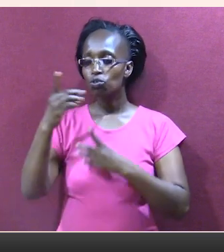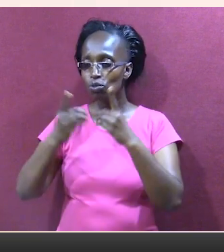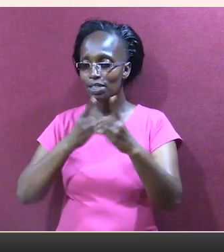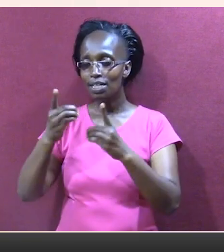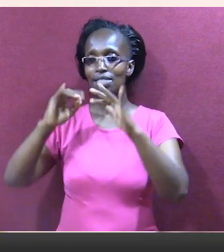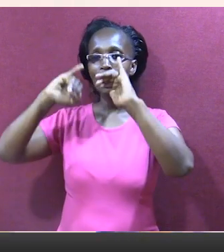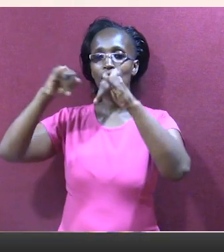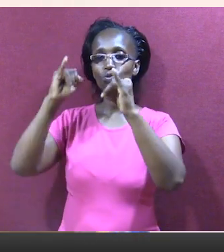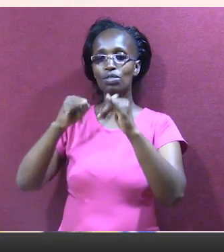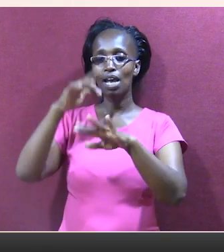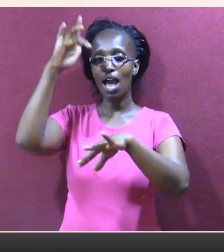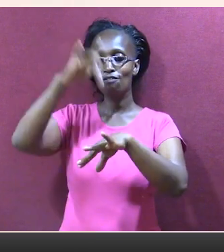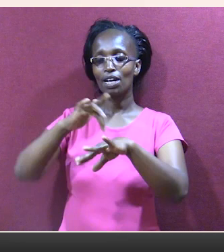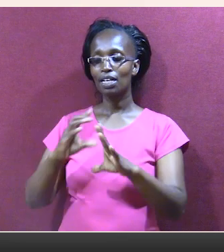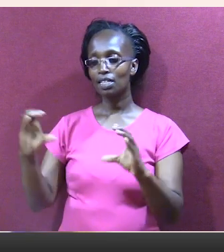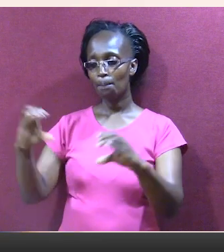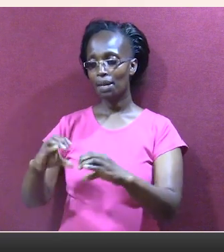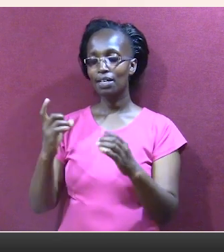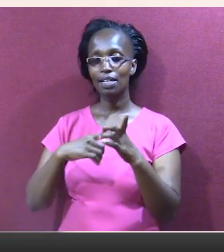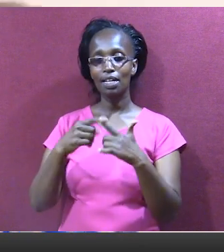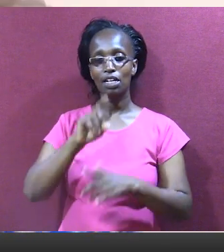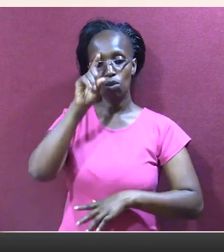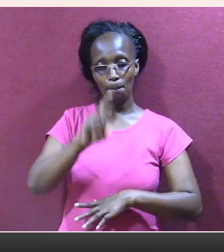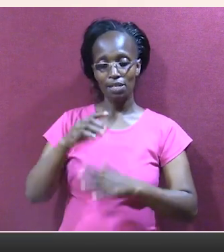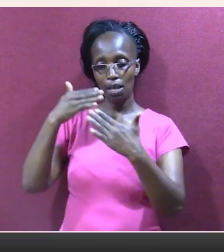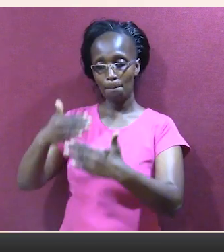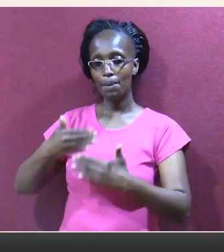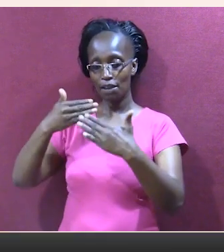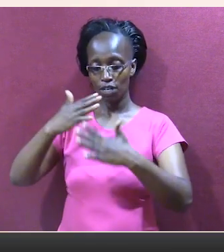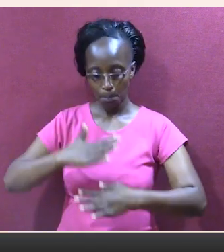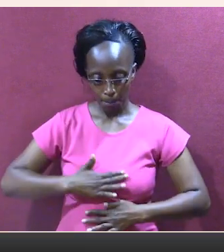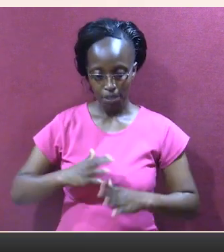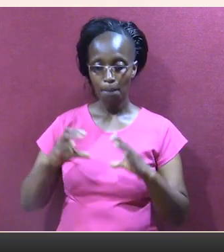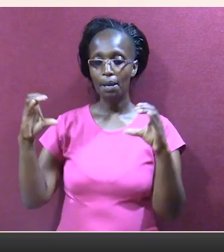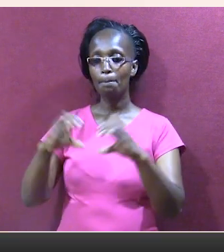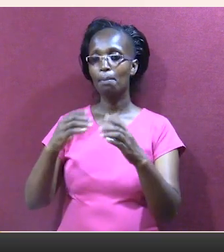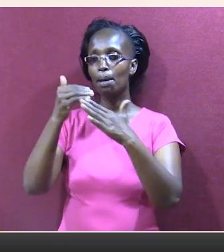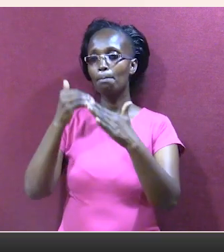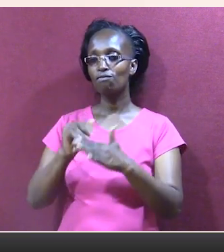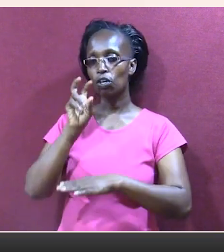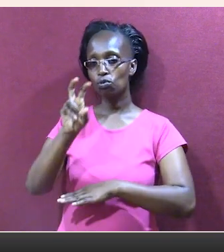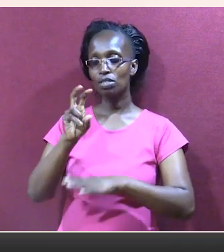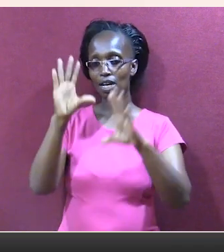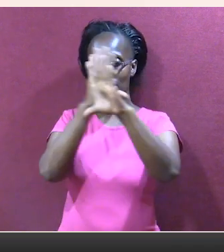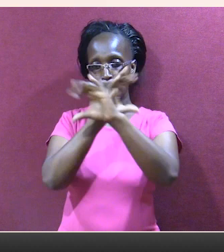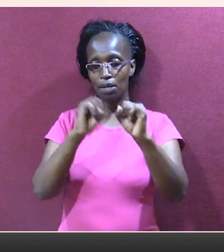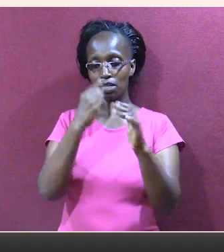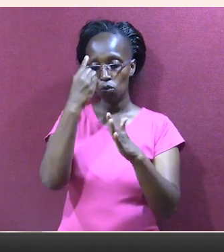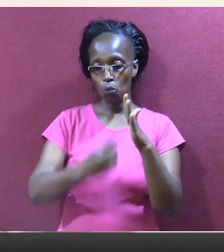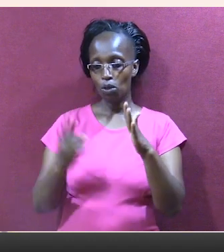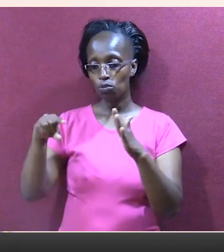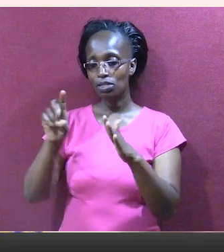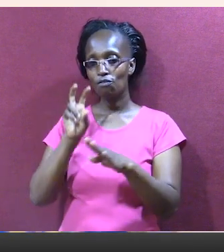about issues that affect the party Then you must give him permission by the party before you go to see the president